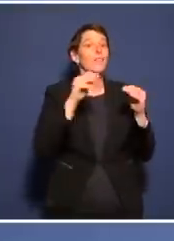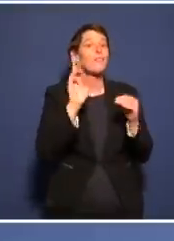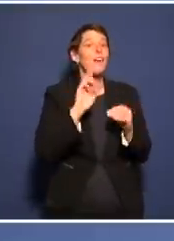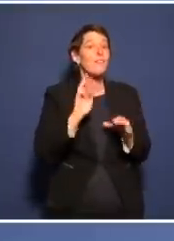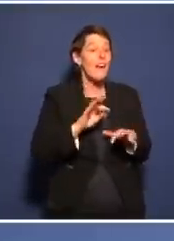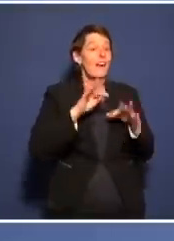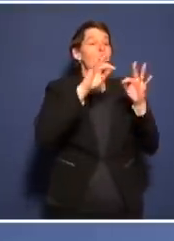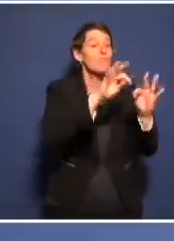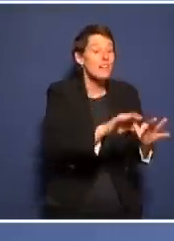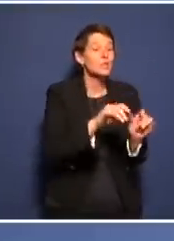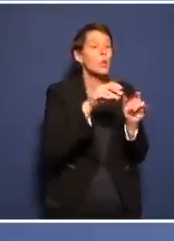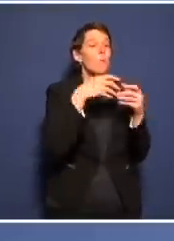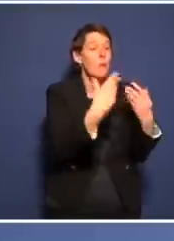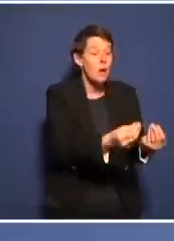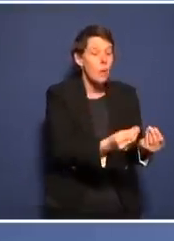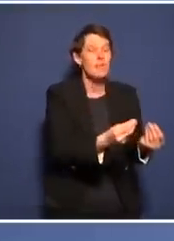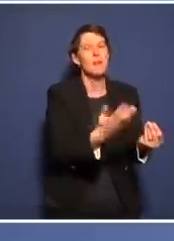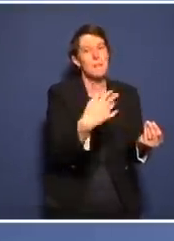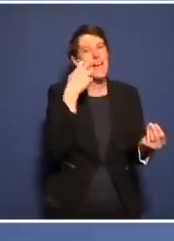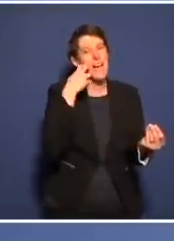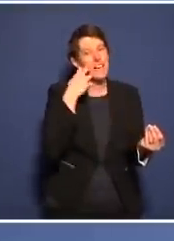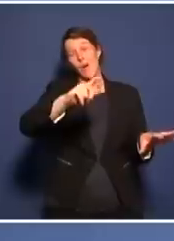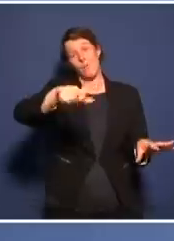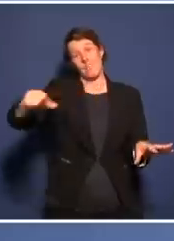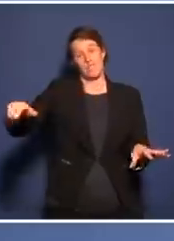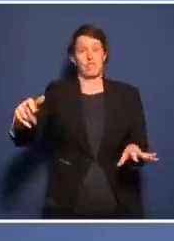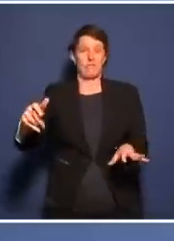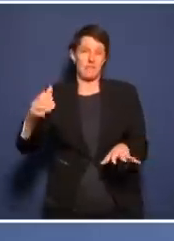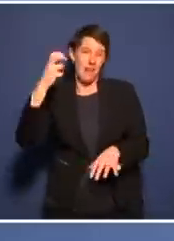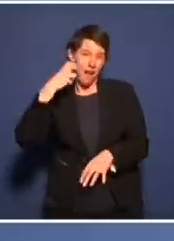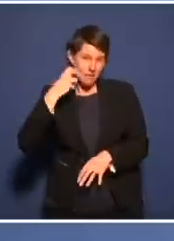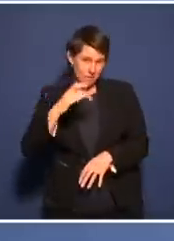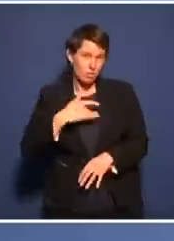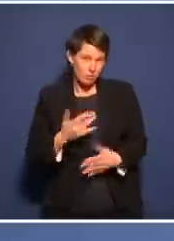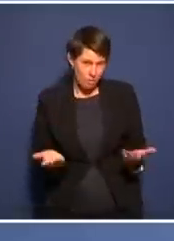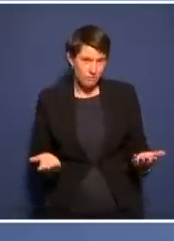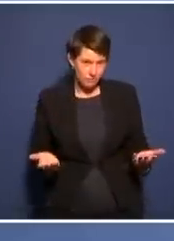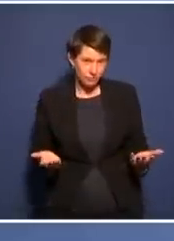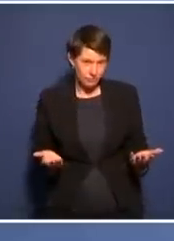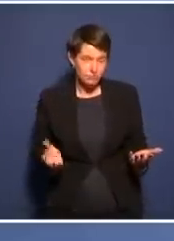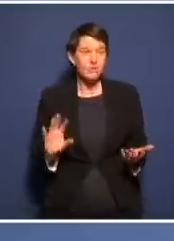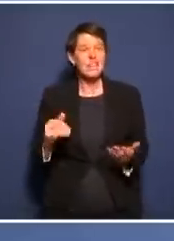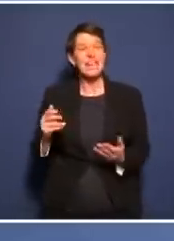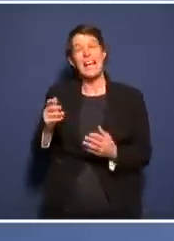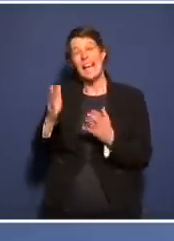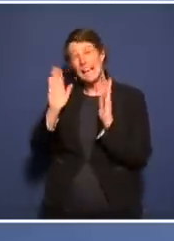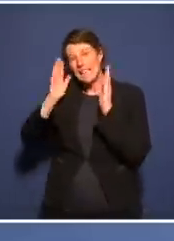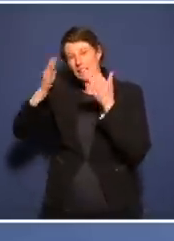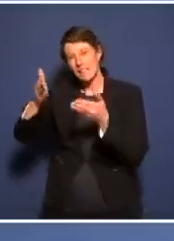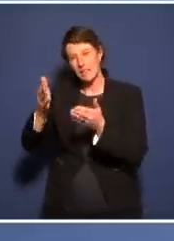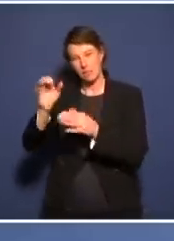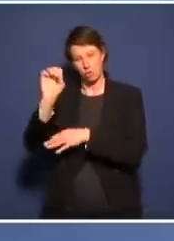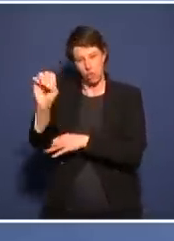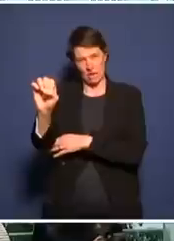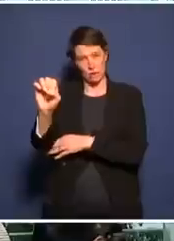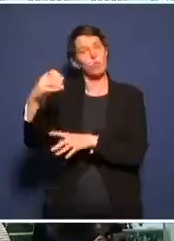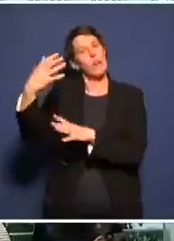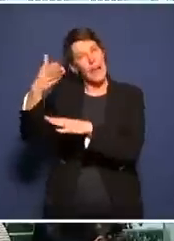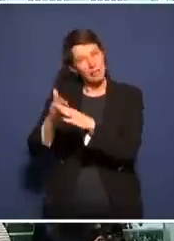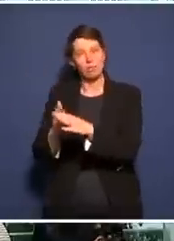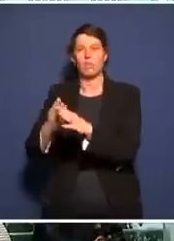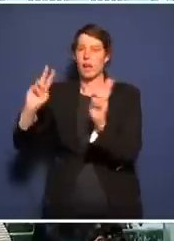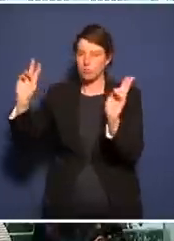Sie werden offenbar nie Entwarnung geben. Der Anteil der Patienten auf den Intensivstationen geht im Moment weiter zurück.